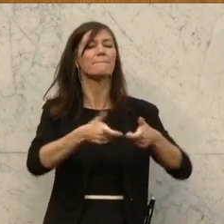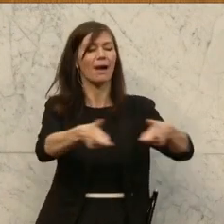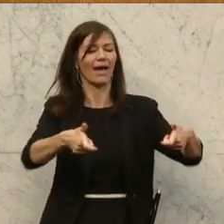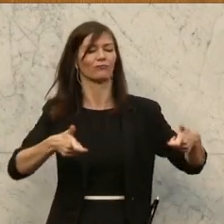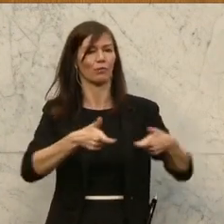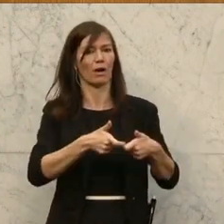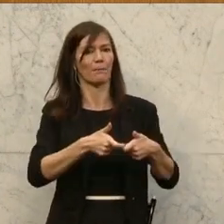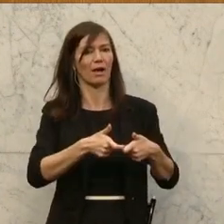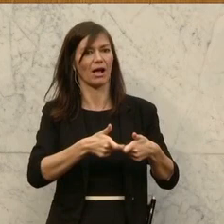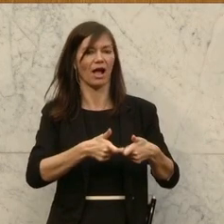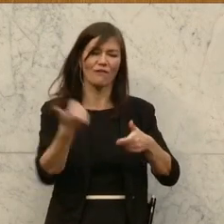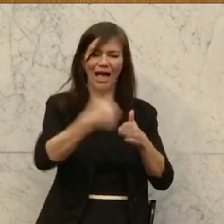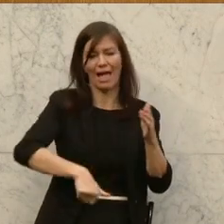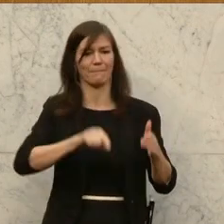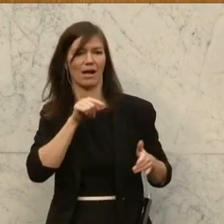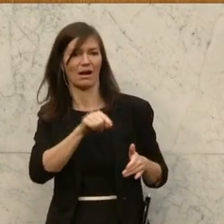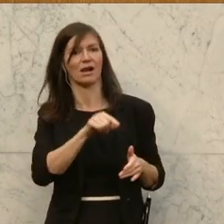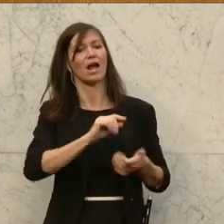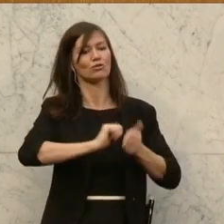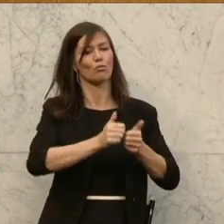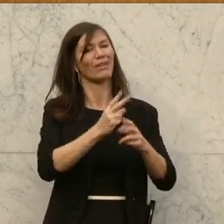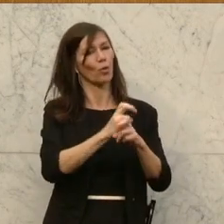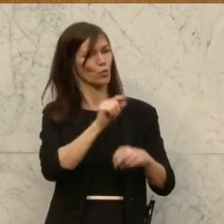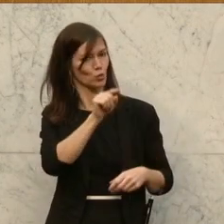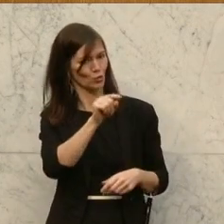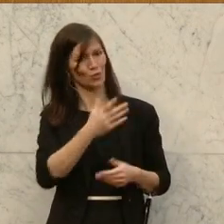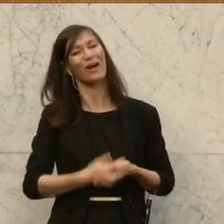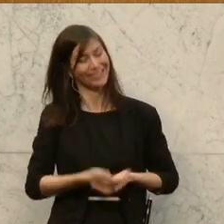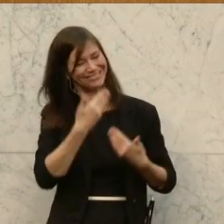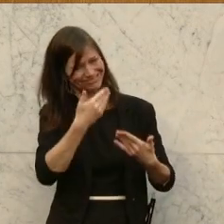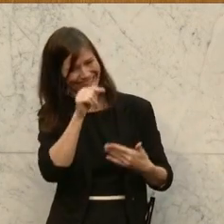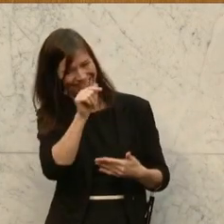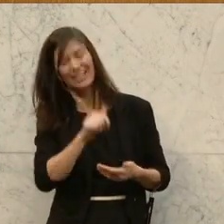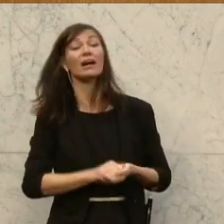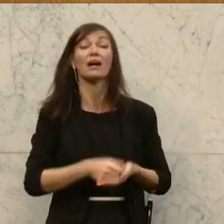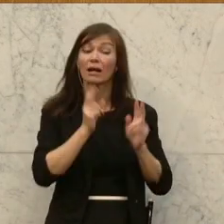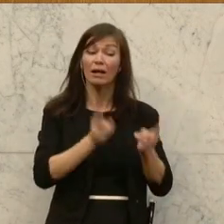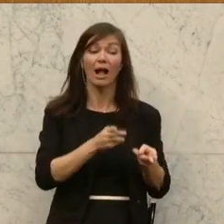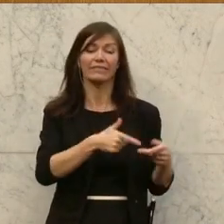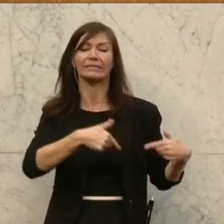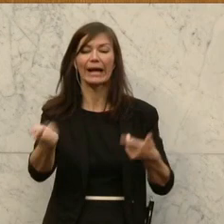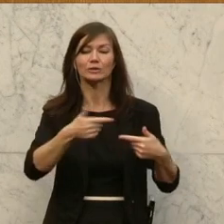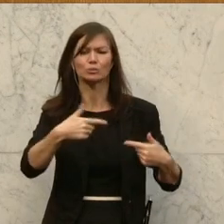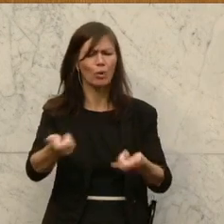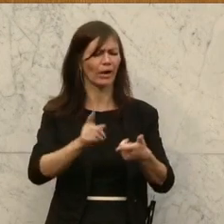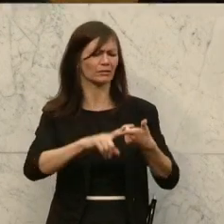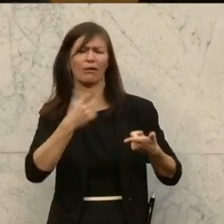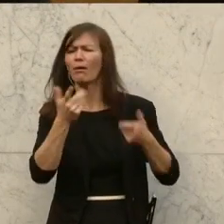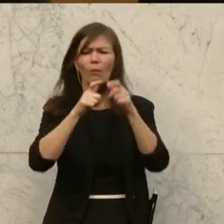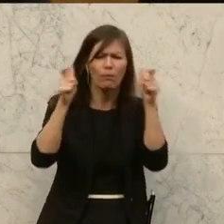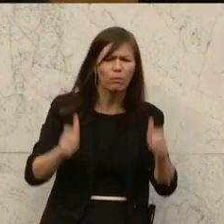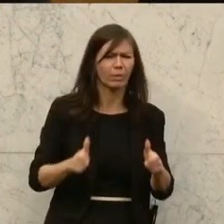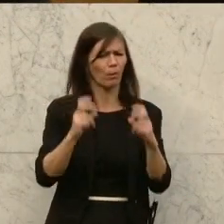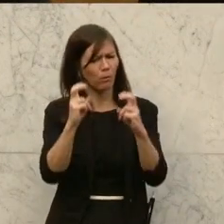eingerichtet wird. Bei der Sport Austria wieder einmal, danke auch dafür. Und da kann man von Transportunterkunft, Equipment,